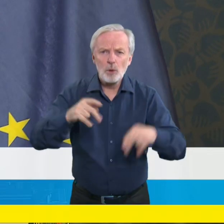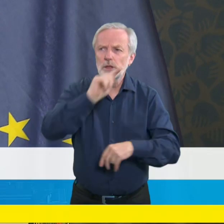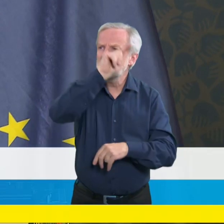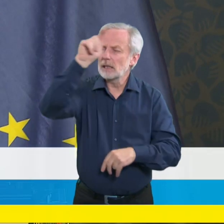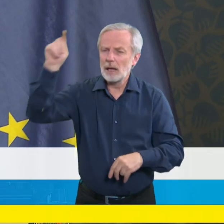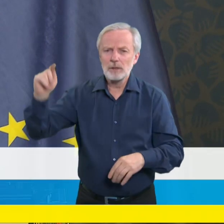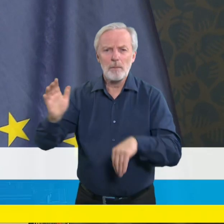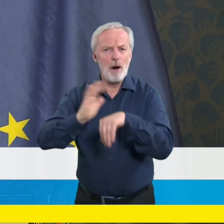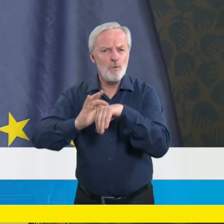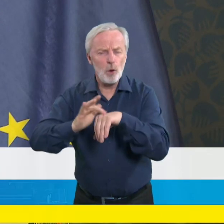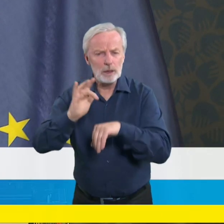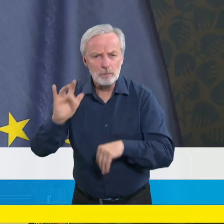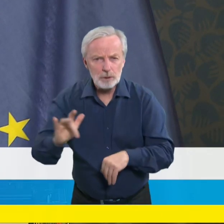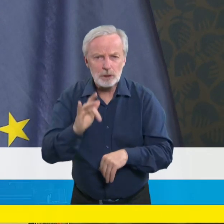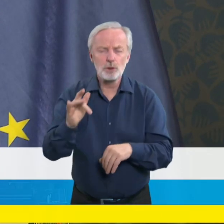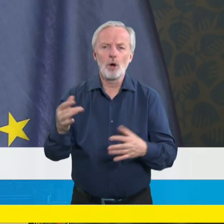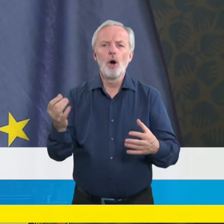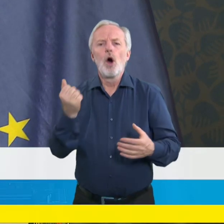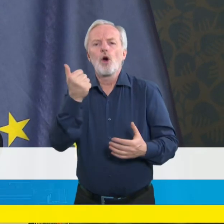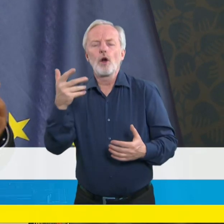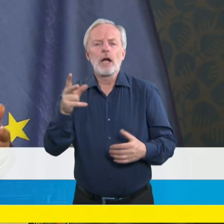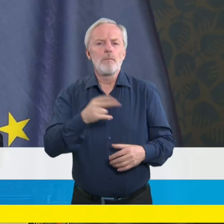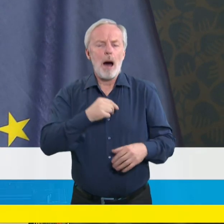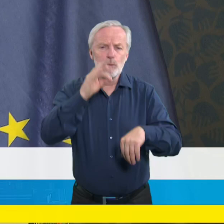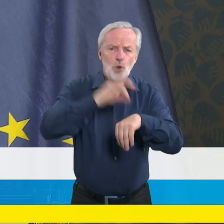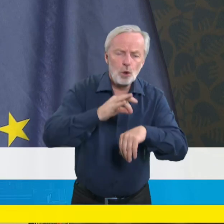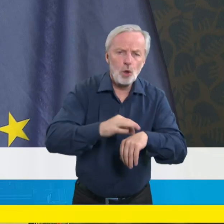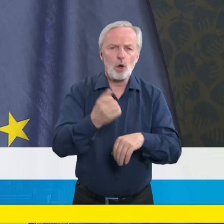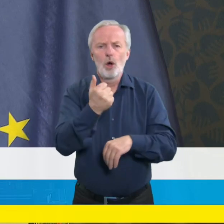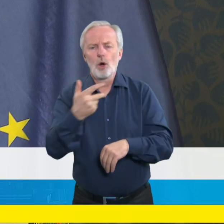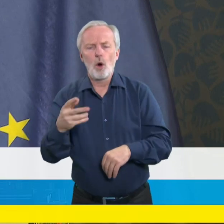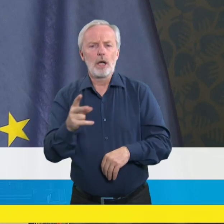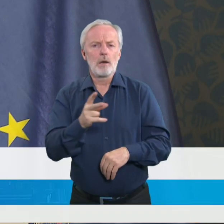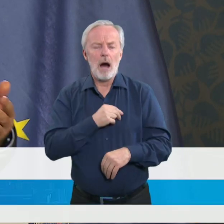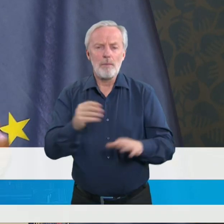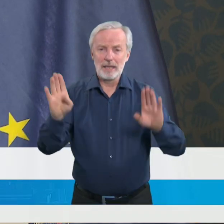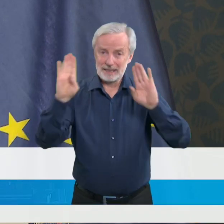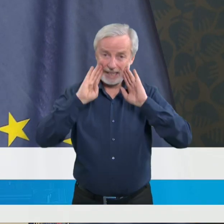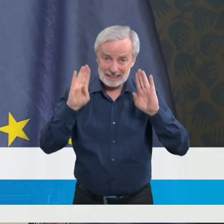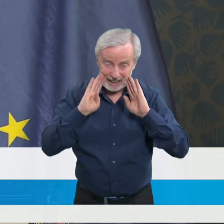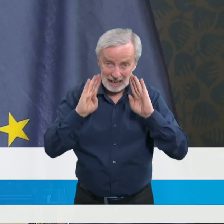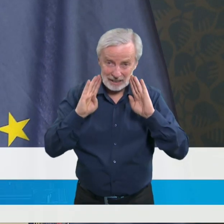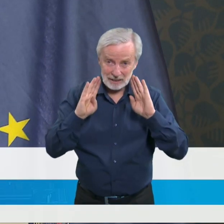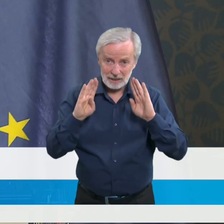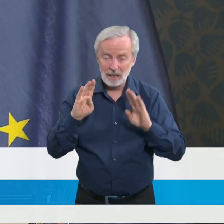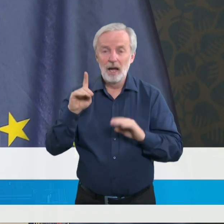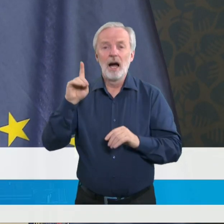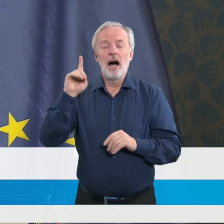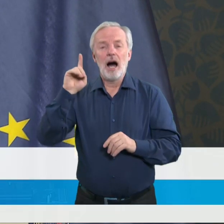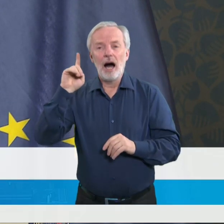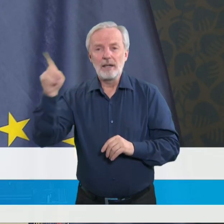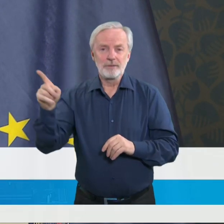způsobem alokovat personál. Lidé, kteří o tom rozhodují, a to není přímo ministr zdravotnictví, to je zejména klinická skupina,